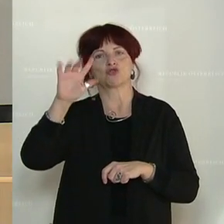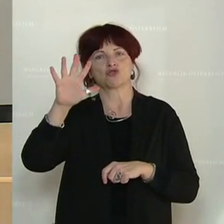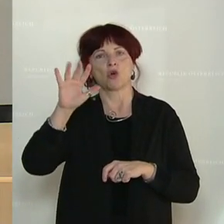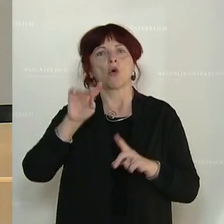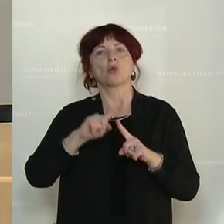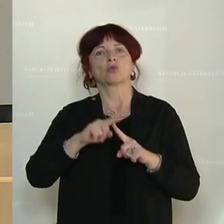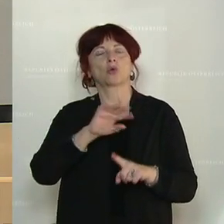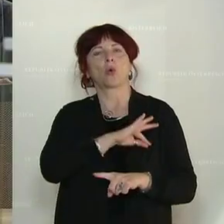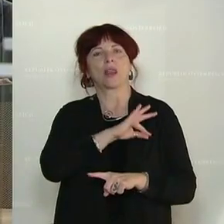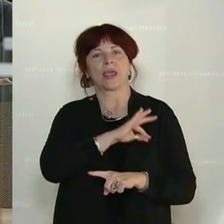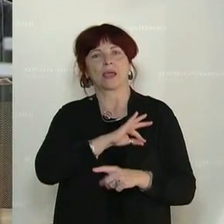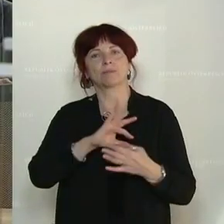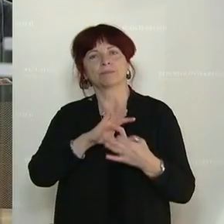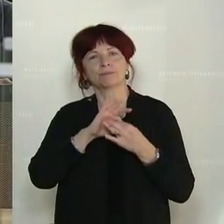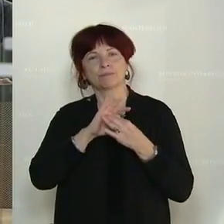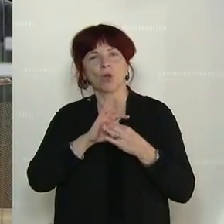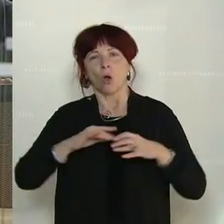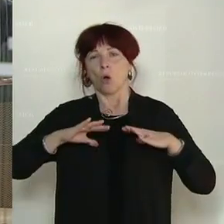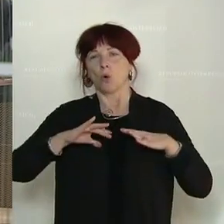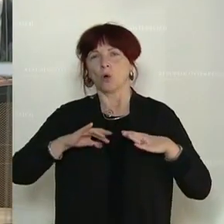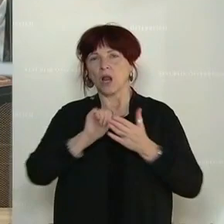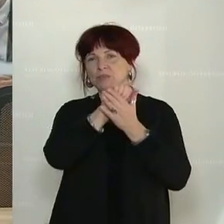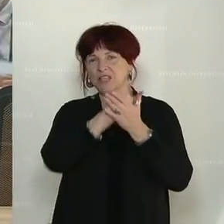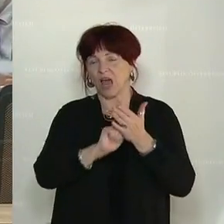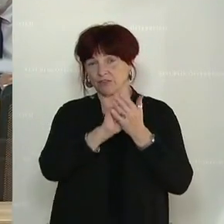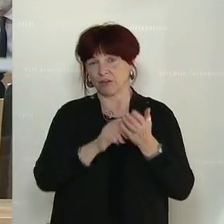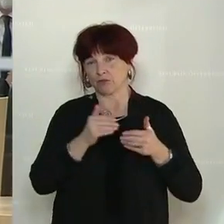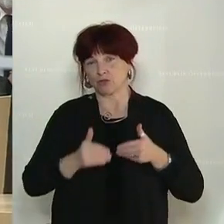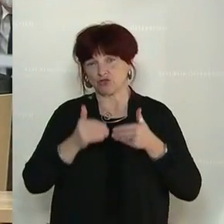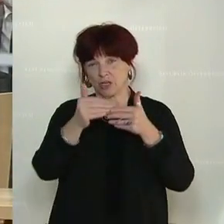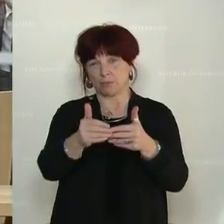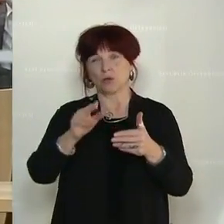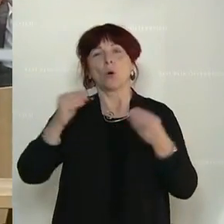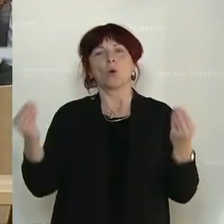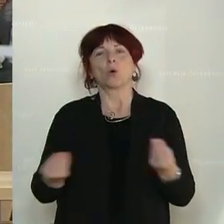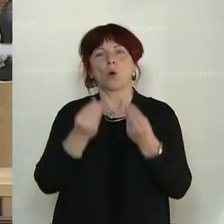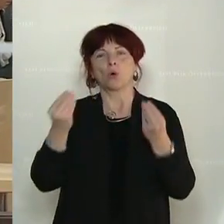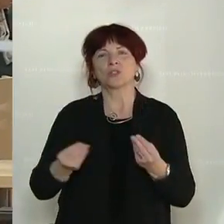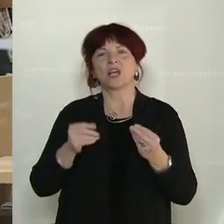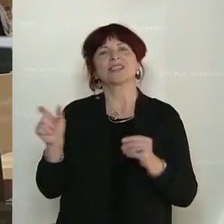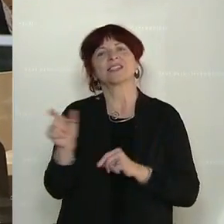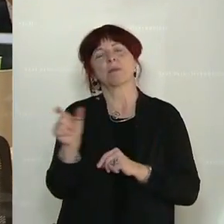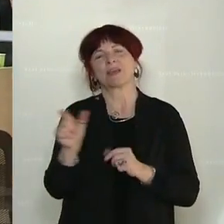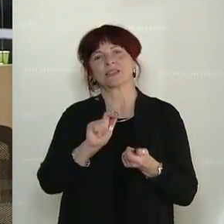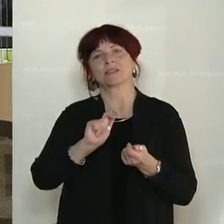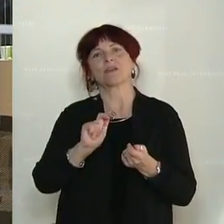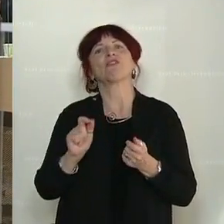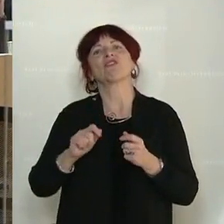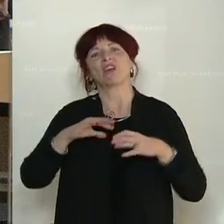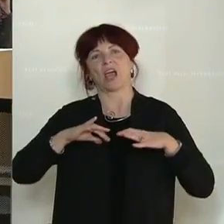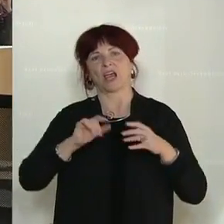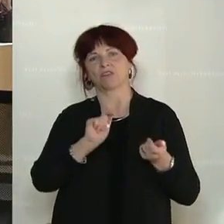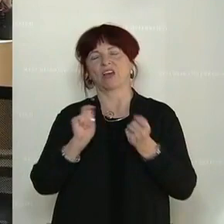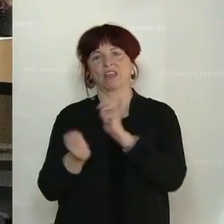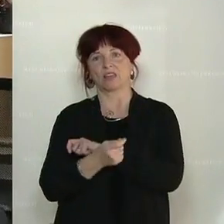Verschiebung des Urlaubsantritts wegen Veränderung der Semesterferien. Wer ist für diesen Entschließungsantrag, den bitte ich